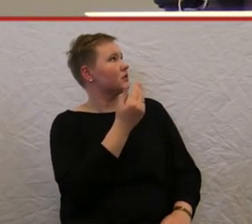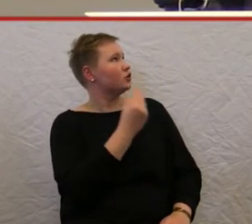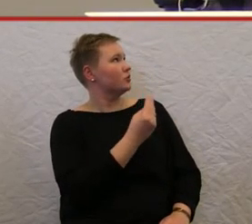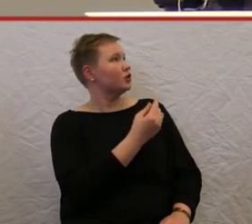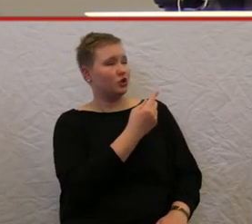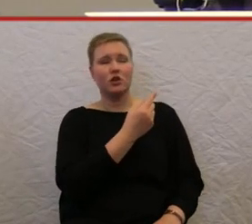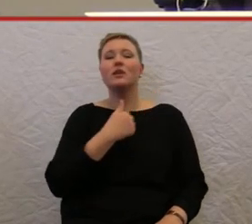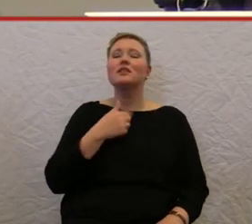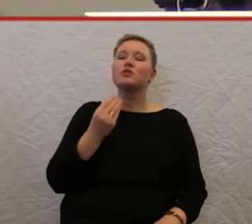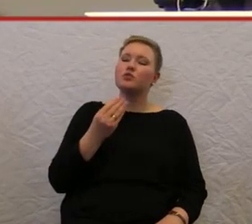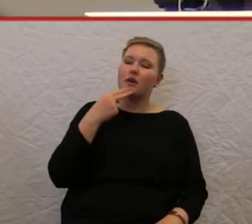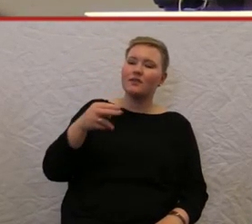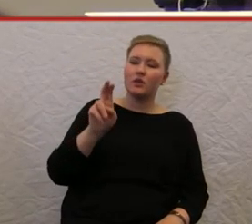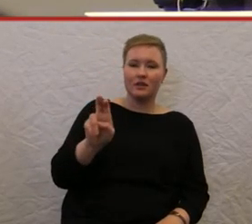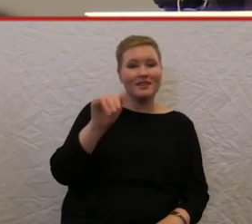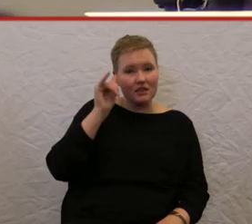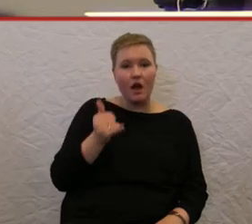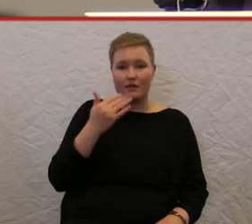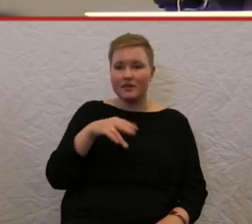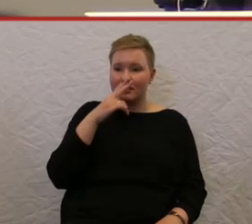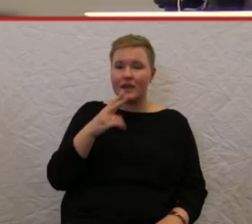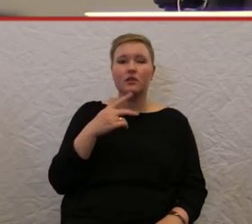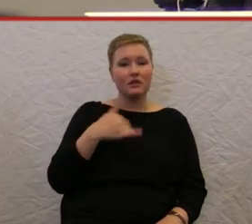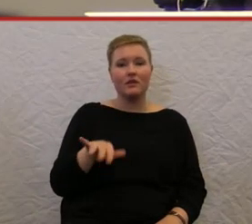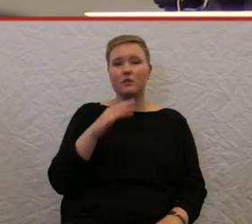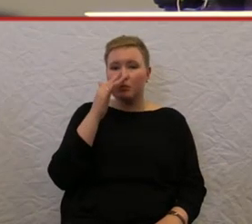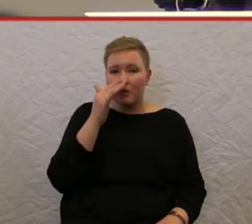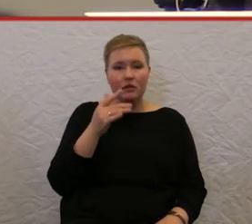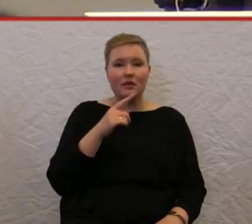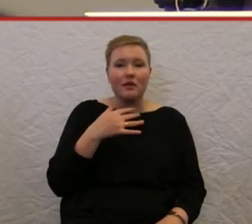ja, ich habe das Ding gesehen, ich habe das Ding auch ausprobiert, und ich fand es einfach nicht geil.